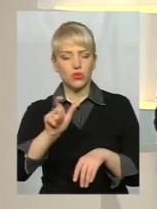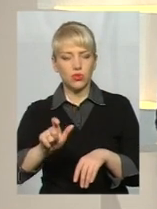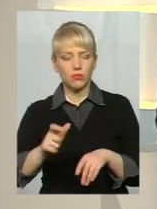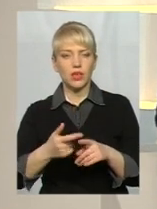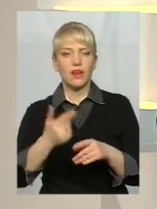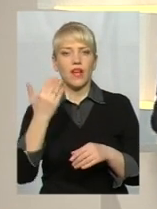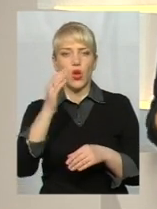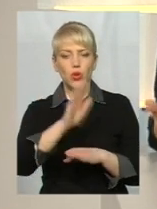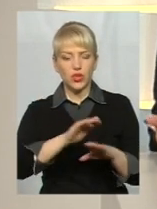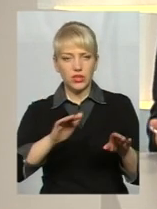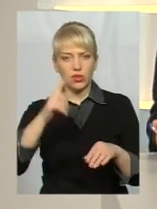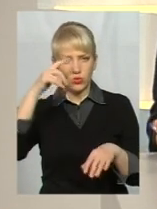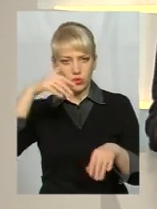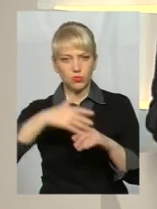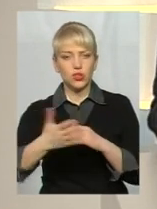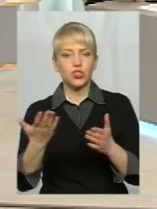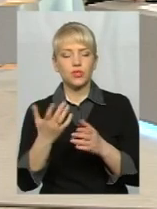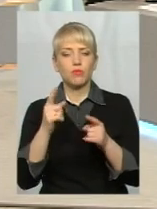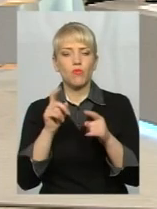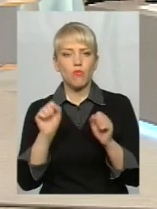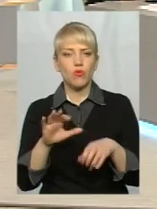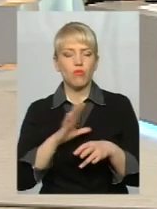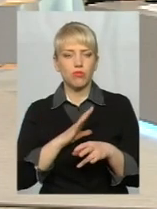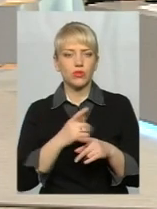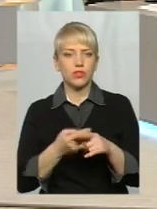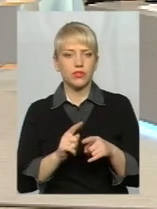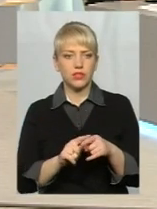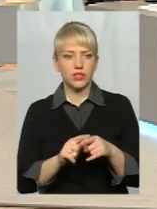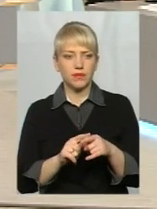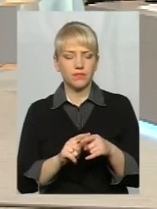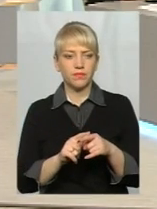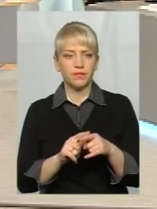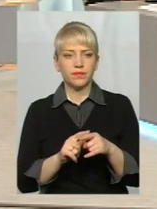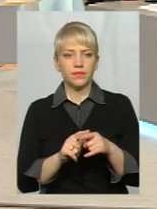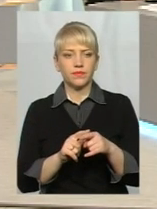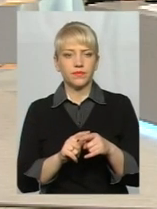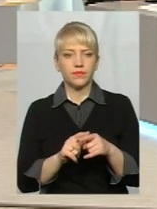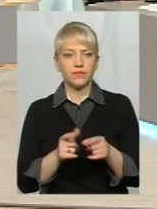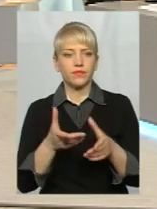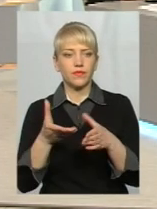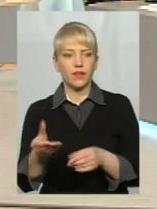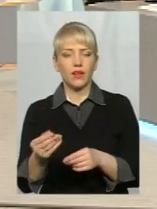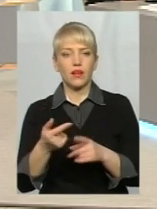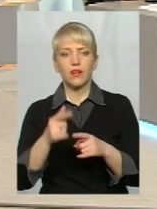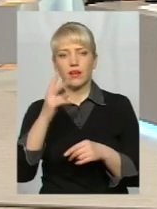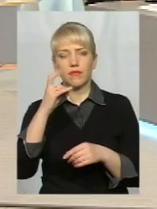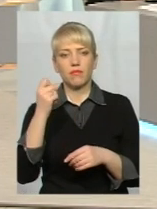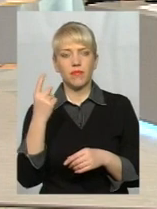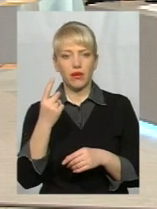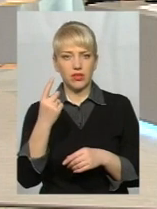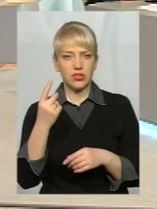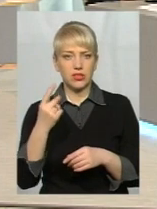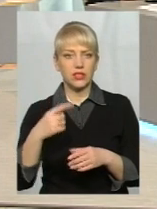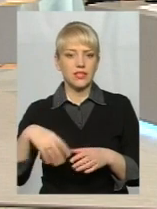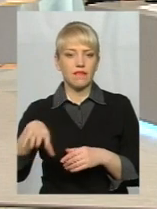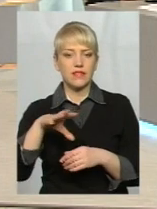взагалі це може обернутися. От такі їхні екстремальні вчинки. Ну, перш за все, як говорила